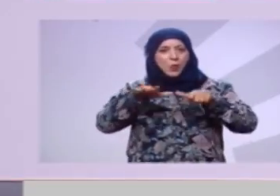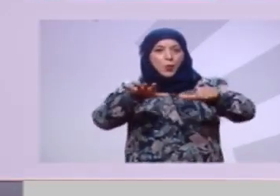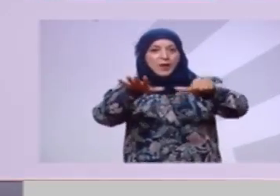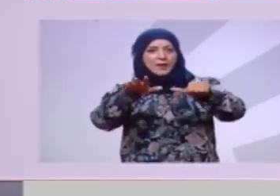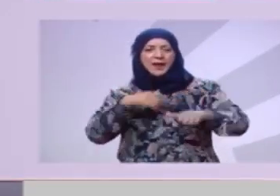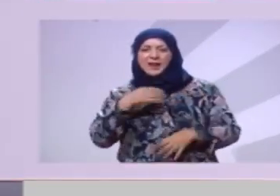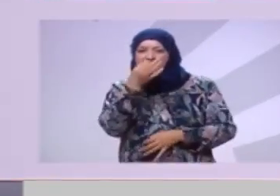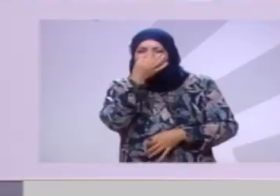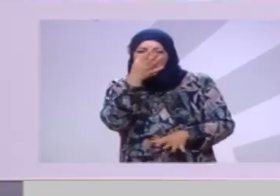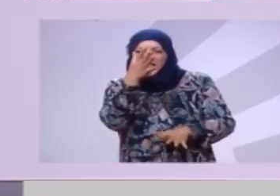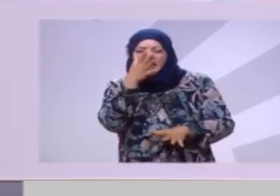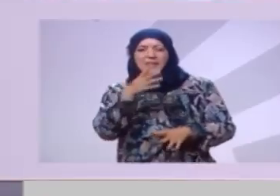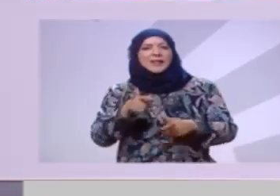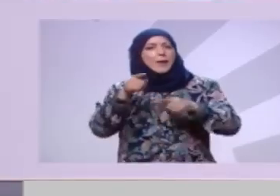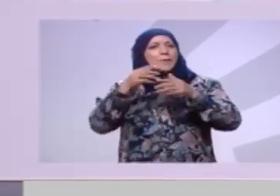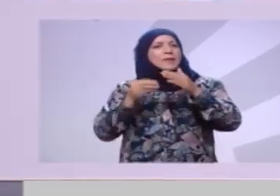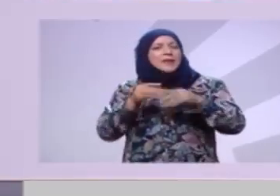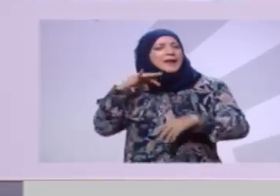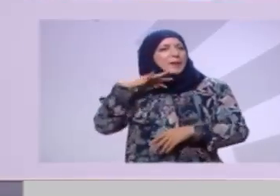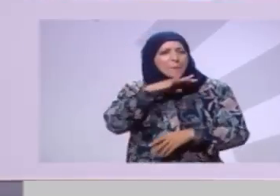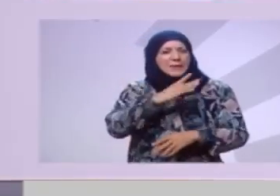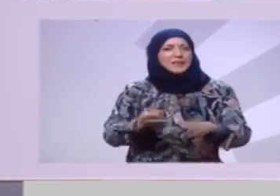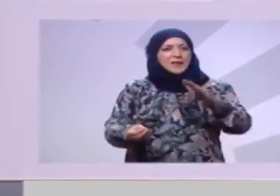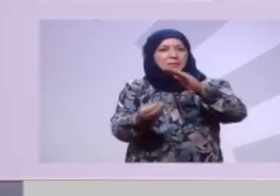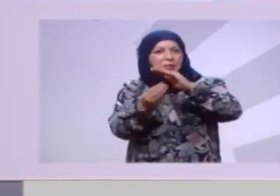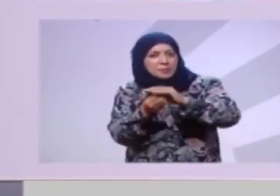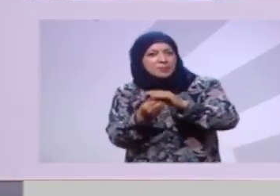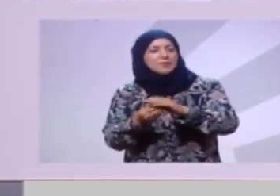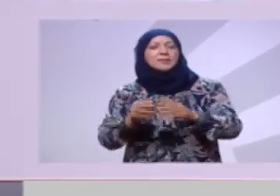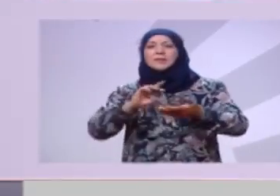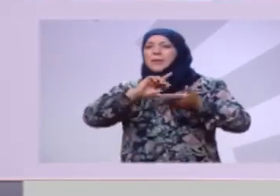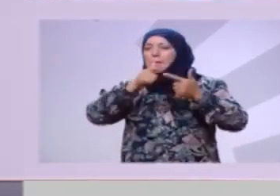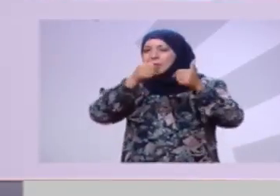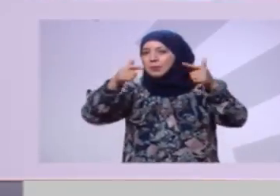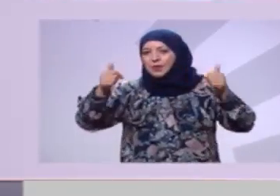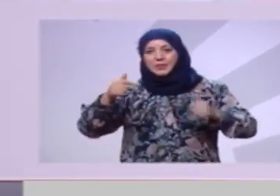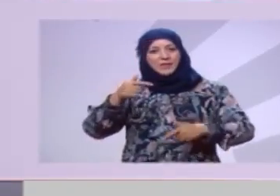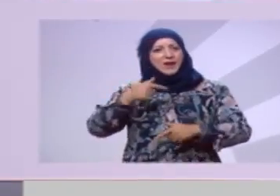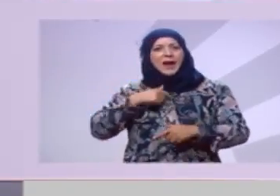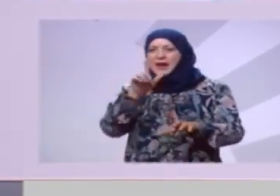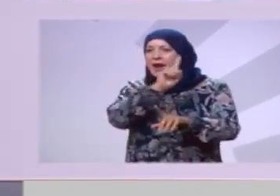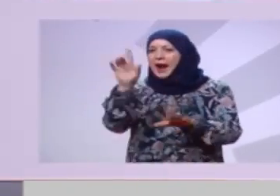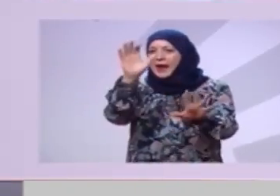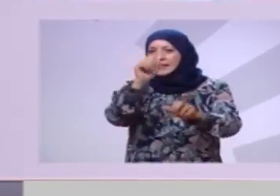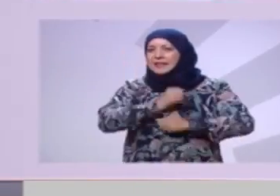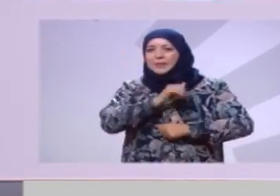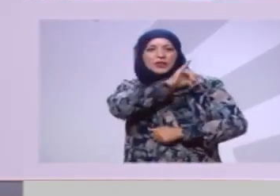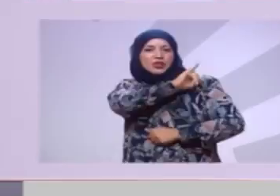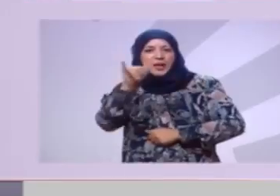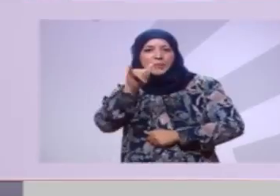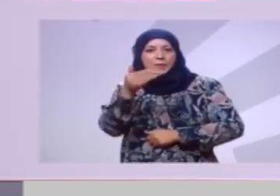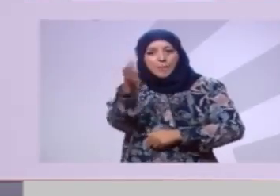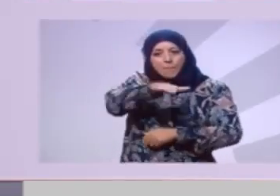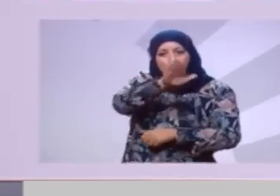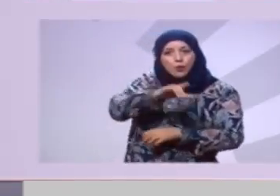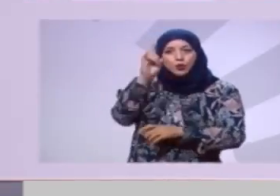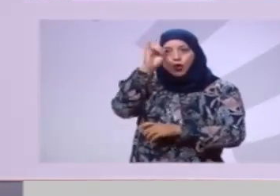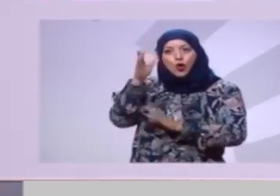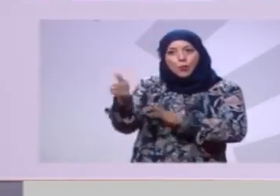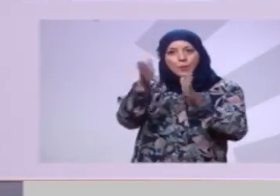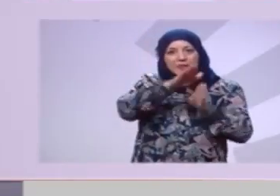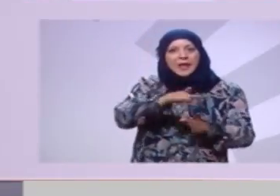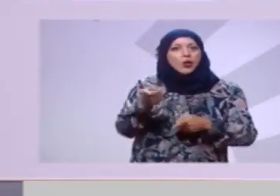طيقين التحرش البركاجات الرشوة والفساد اللي معاتش قابلين نموتوا في السبيترات ولا في